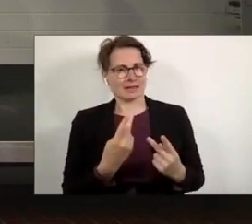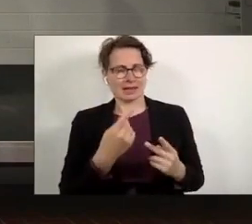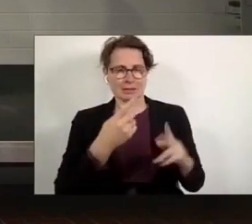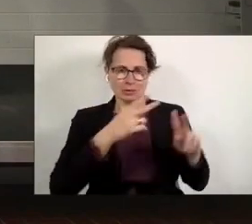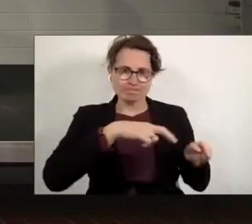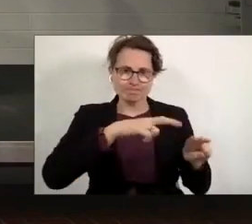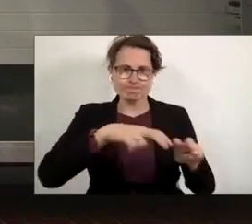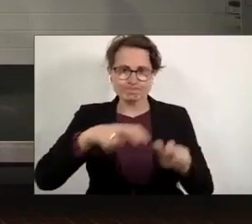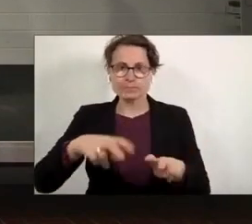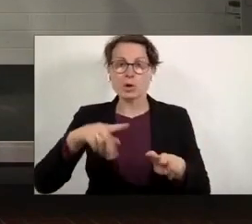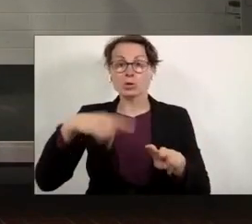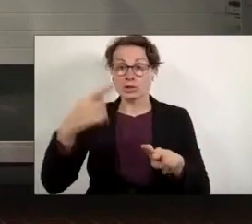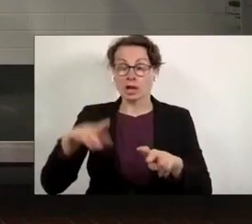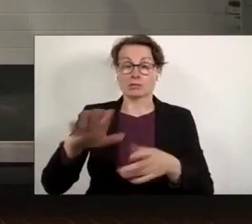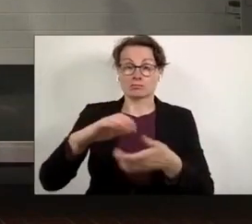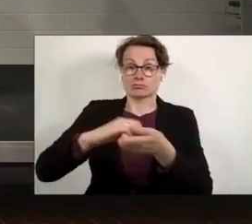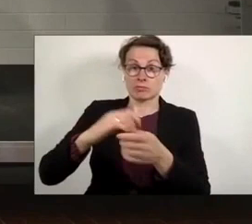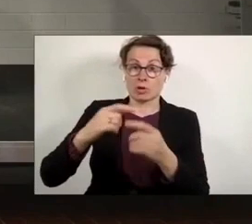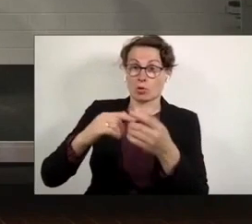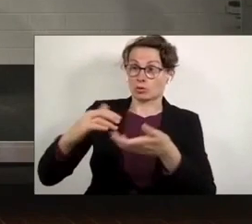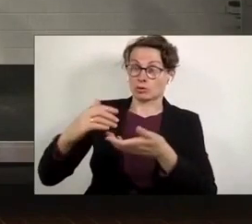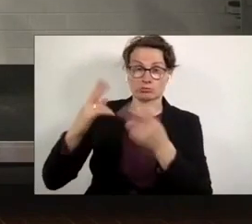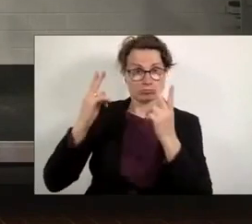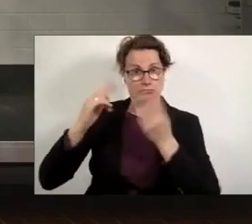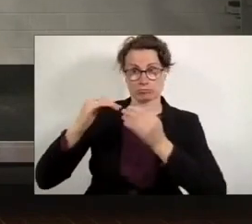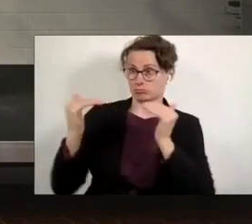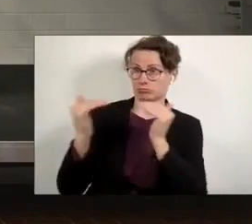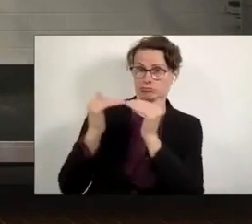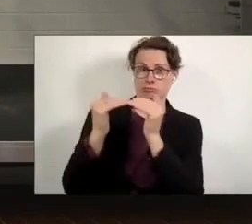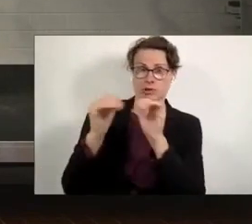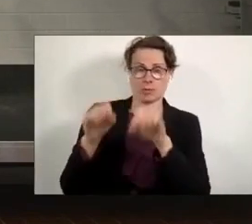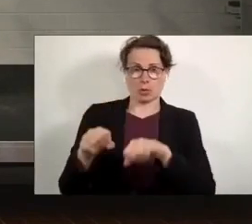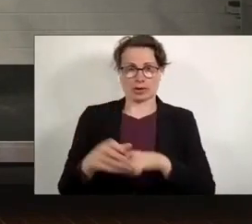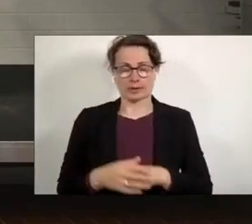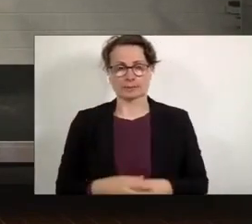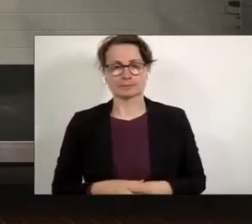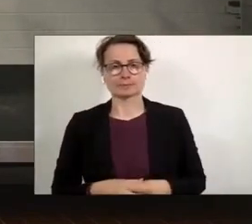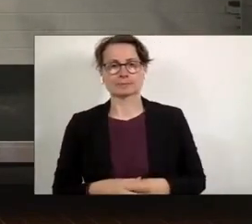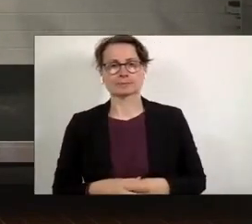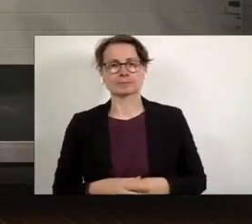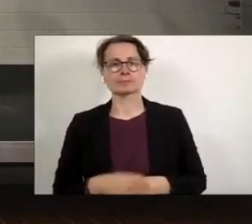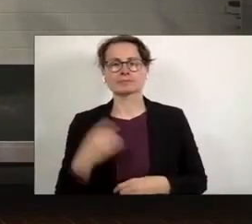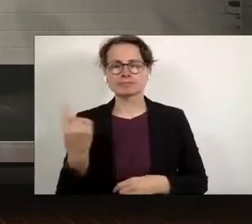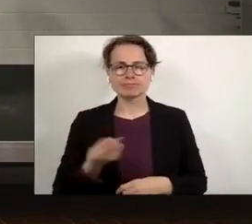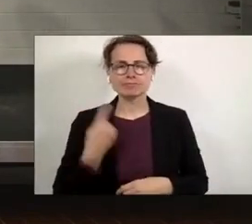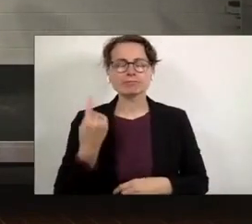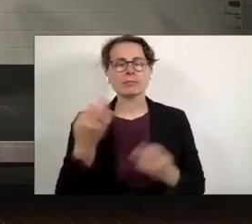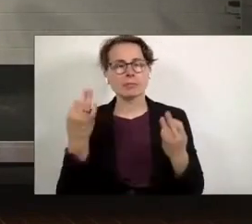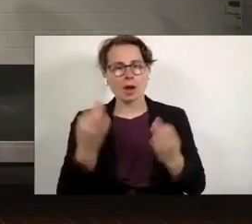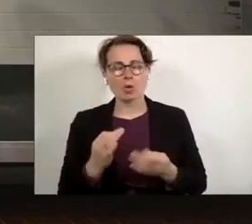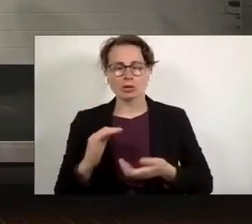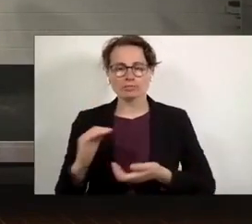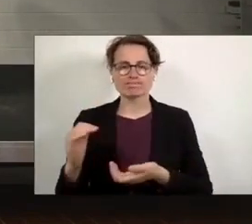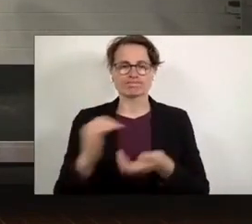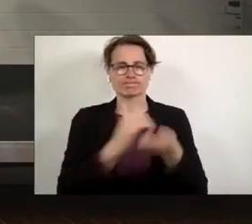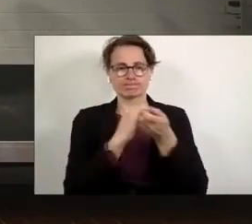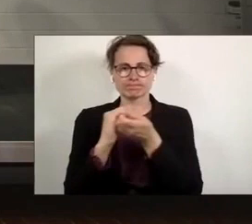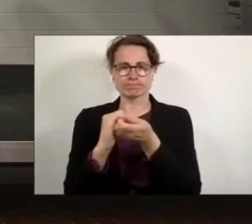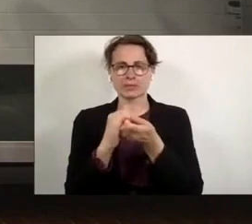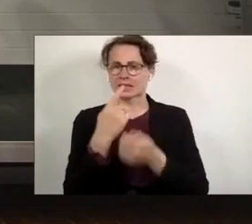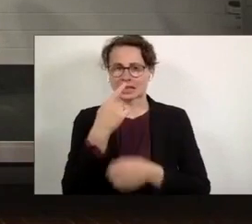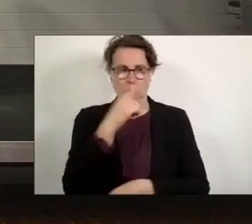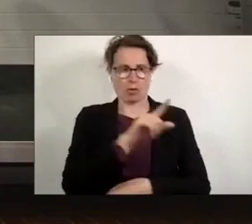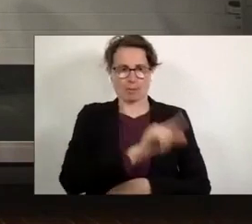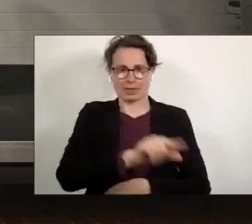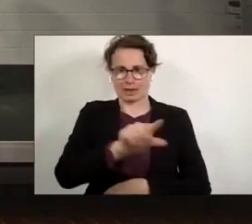Allianzen und Solidaritäten auf Augenhöhe möglich werden können. Wir alle müssen eine Allianz bilden. Also nicht nur Minderheiten,